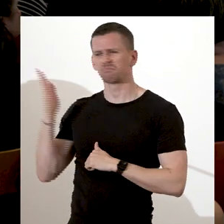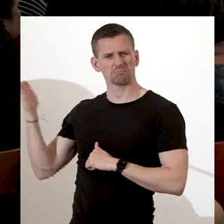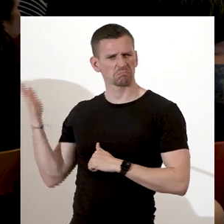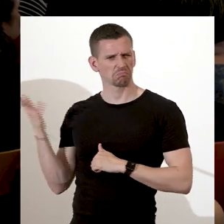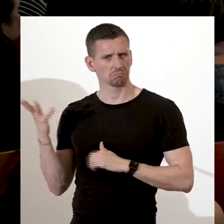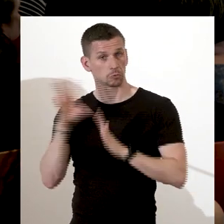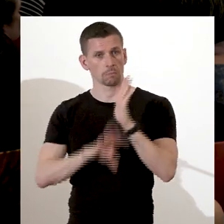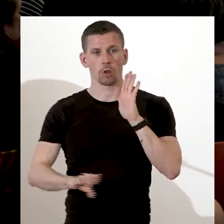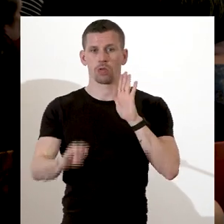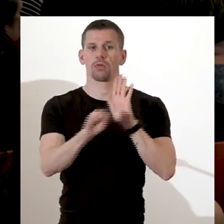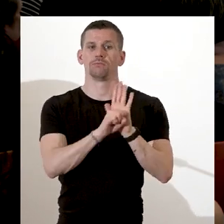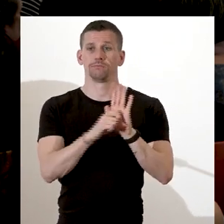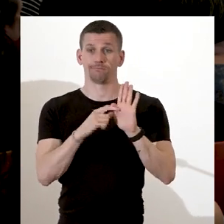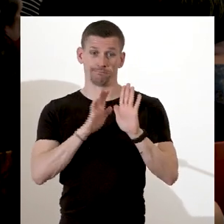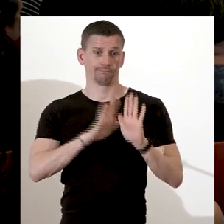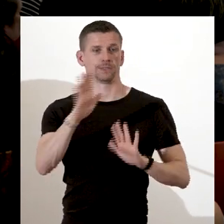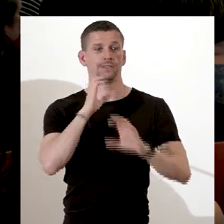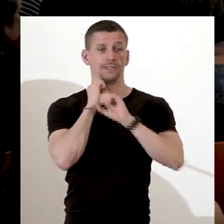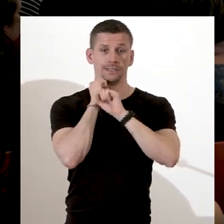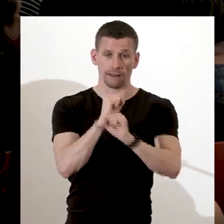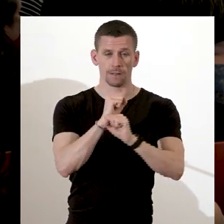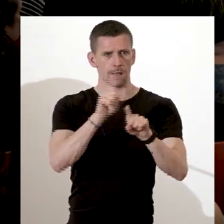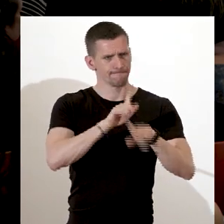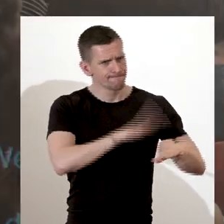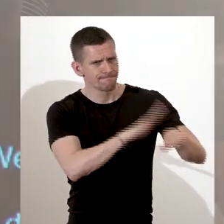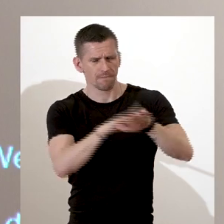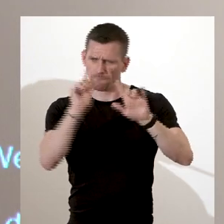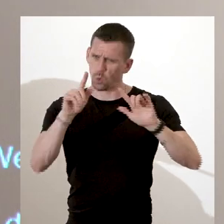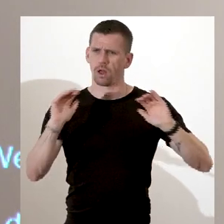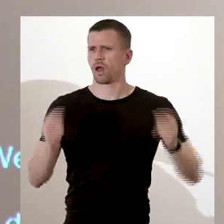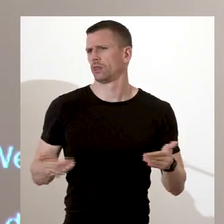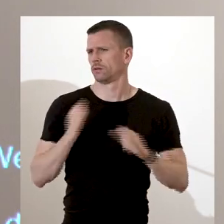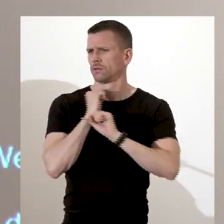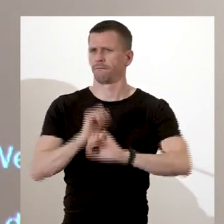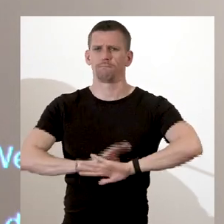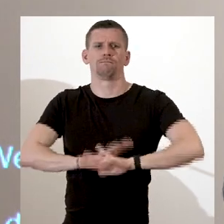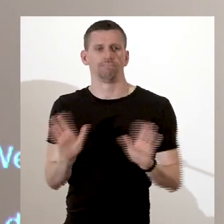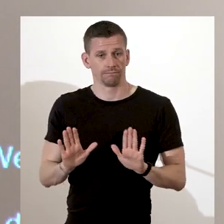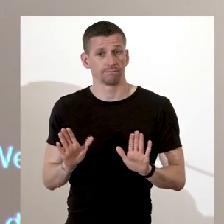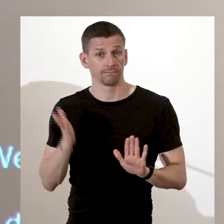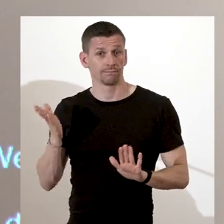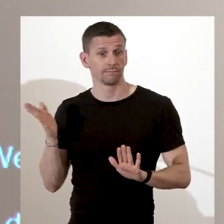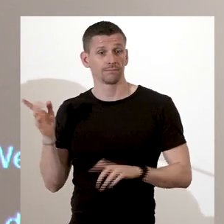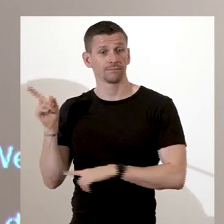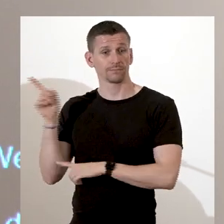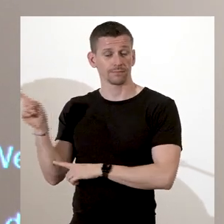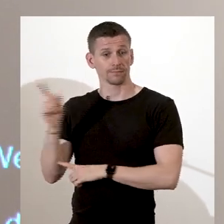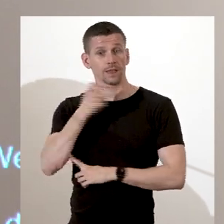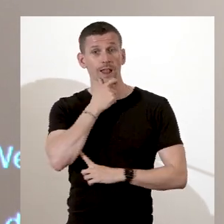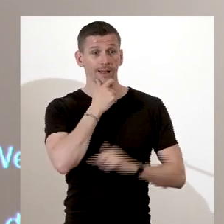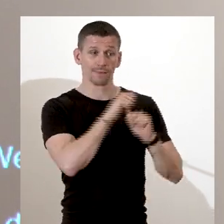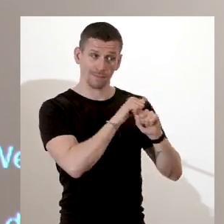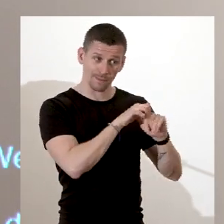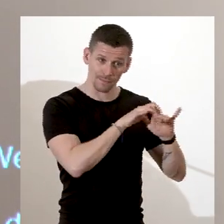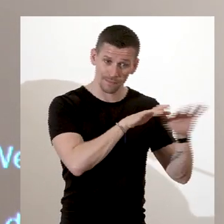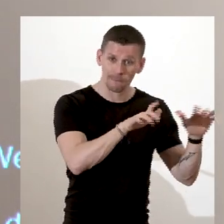'abolition de la traite, et puis ensuite pour lutter contre l'esclavage. Donc on la retrouve en Angleterre bien évidemment, puis elle circulera aux Etats-Unis au XIXe